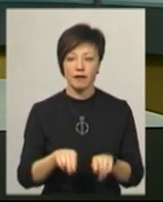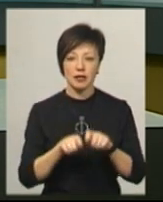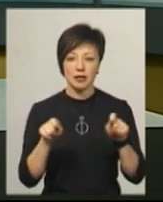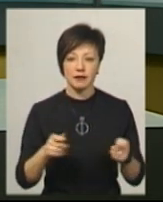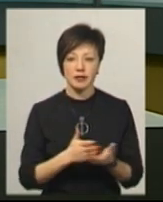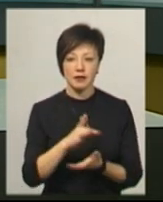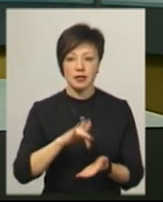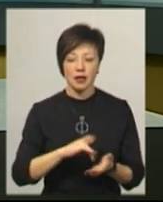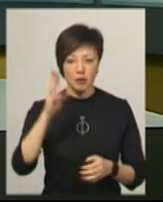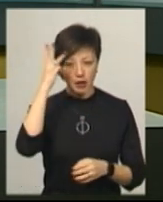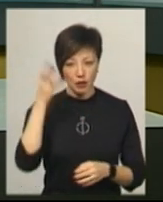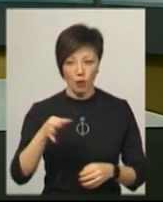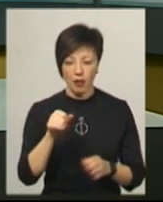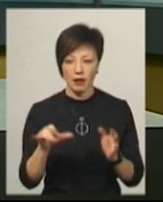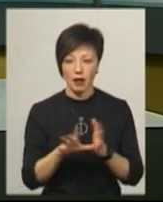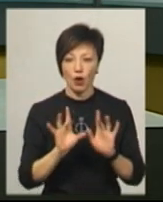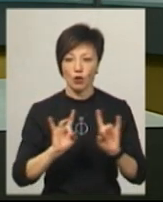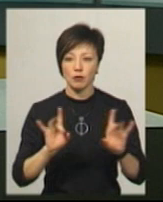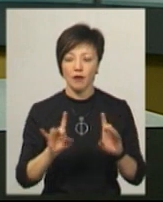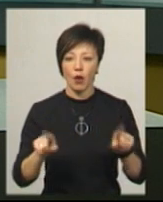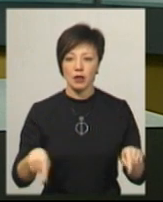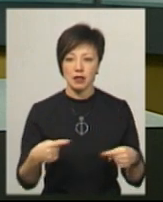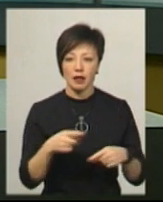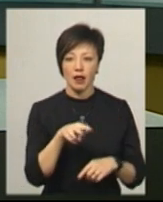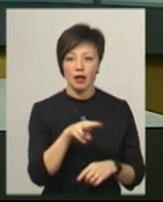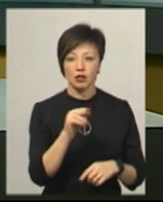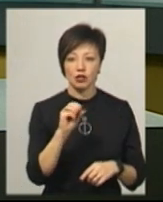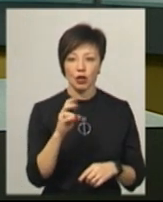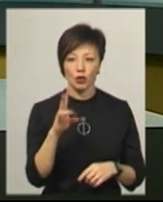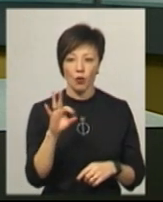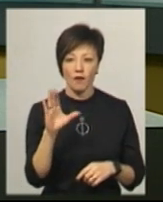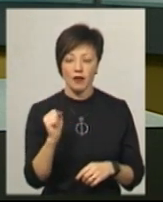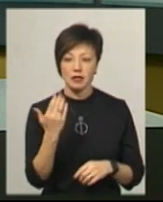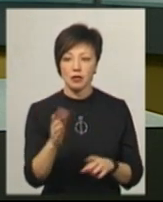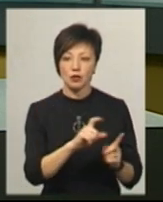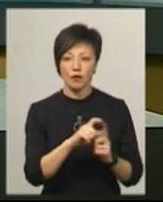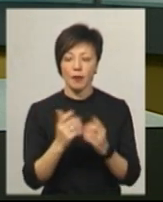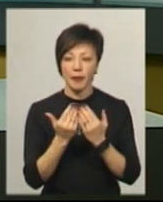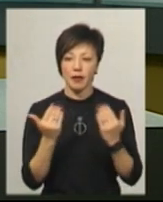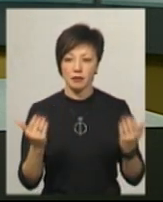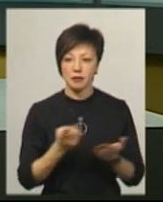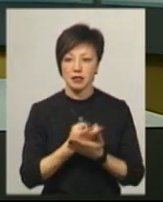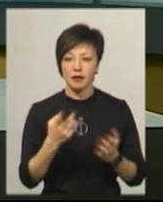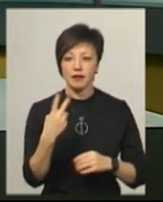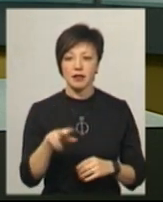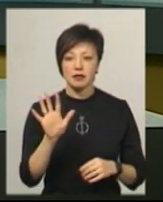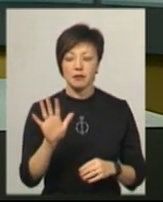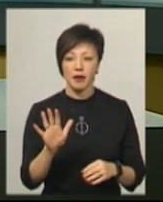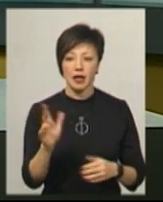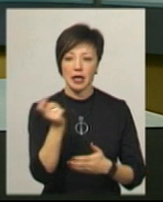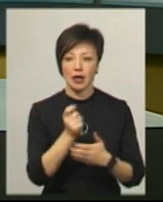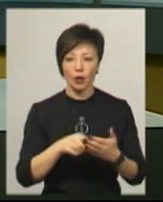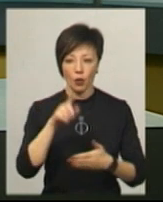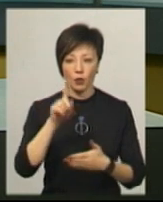«Хмельницького Боленерго». Про це розповіла її організаторка Лариса Чернова. За її словами, на експозиції представлені 25 ікон,